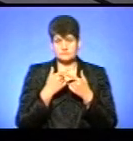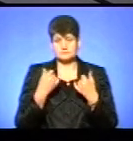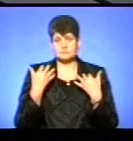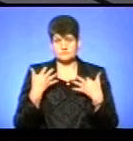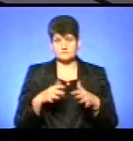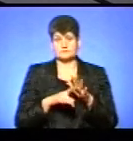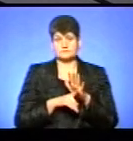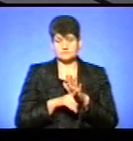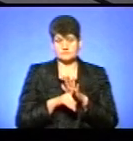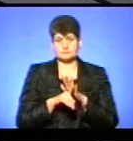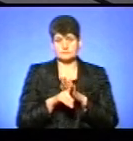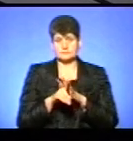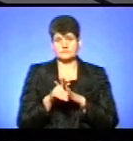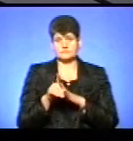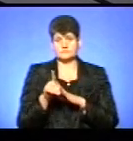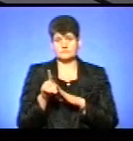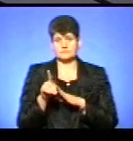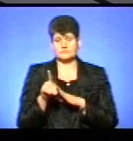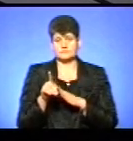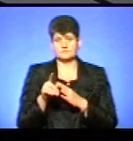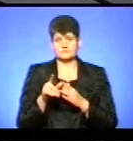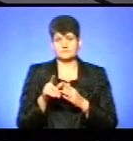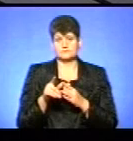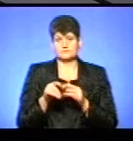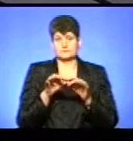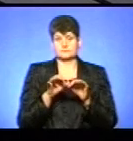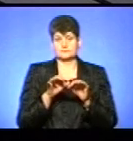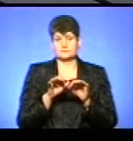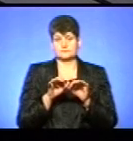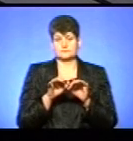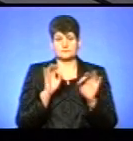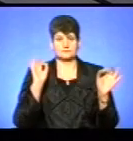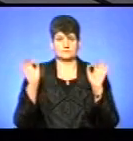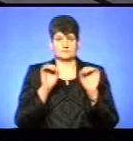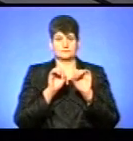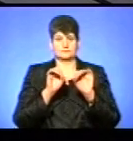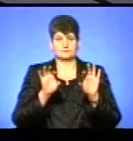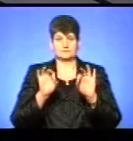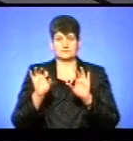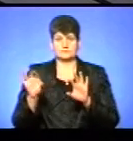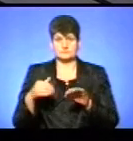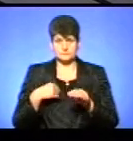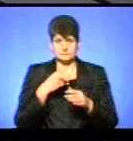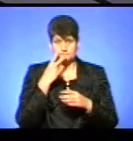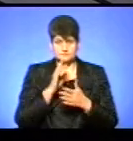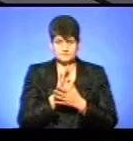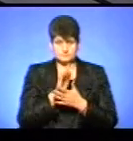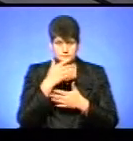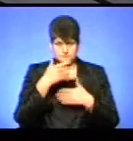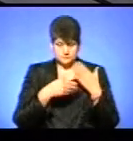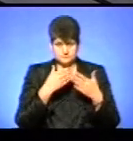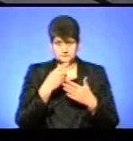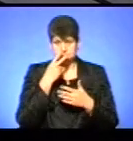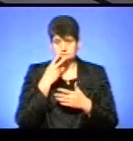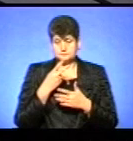вже починає набувати таки озвучується. Я переглядала пресу і бачу певні